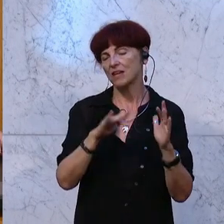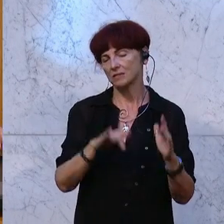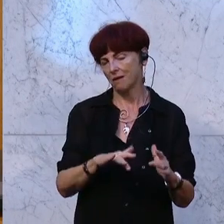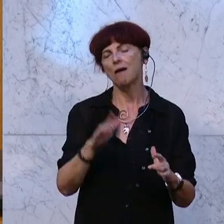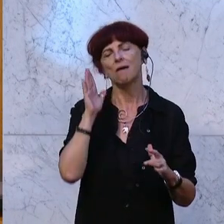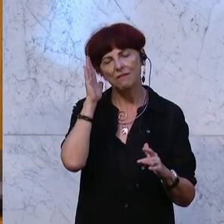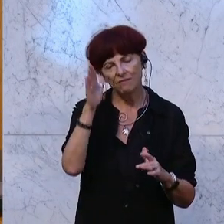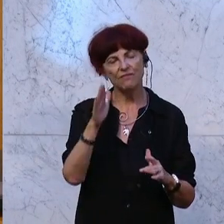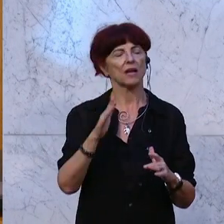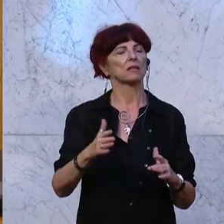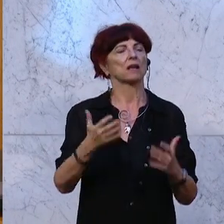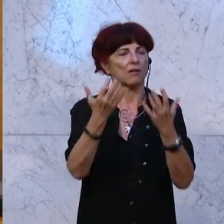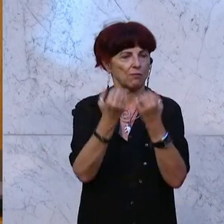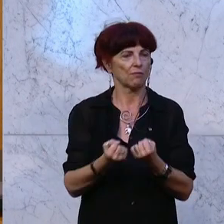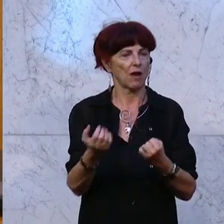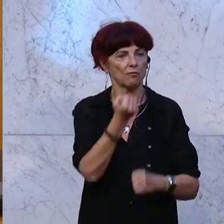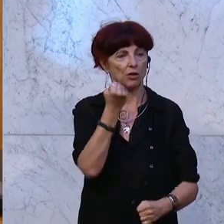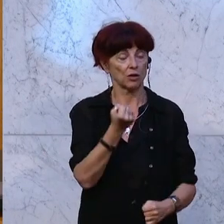Motto, let's go, es gibt nichts Gutes, außer man tut es.